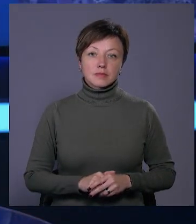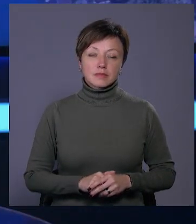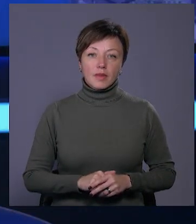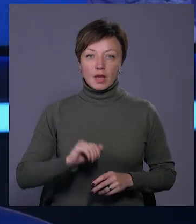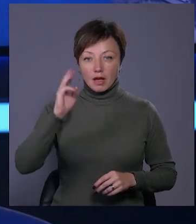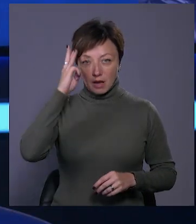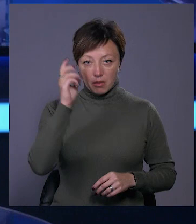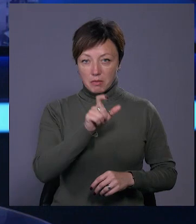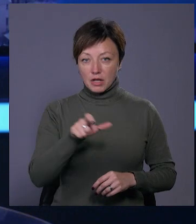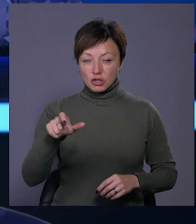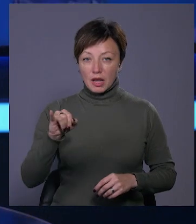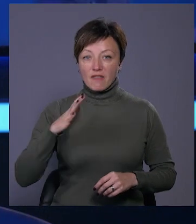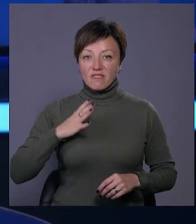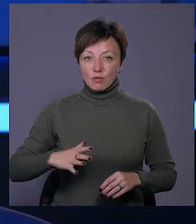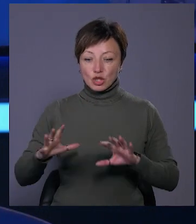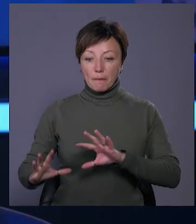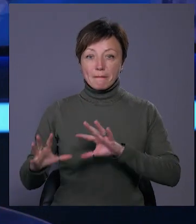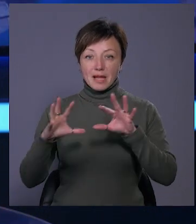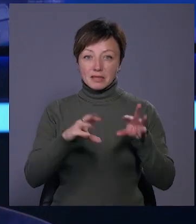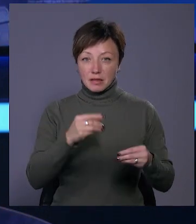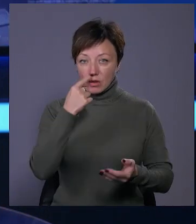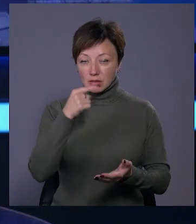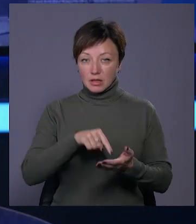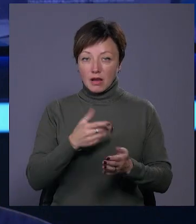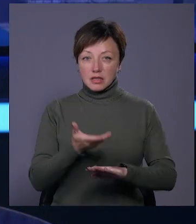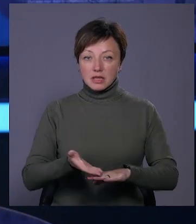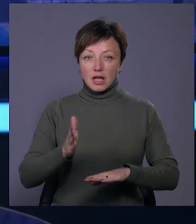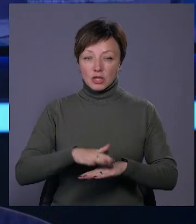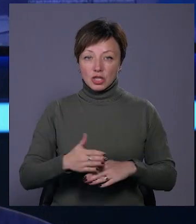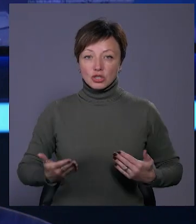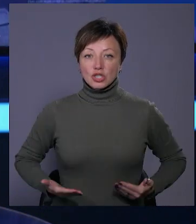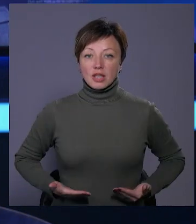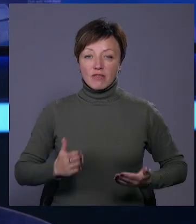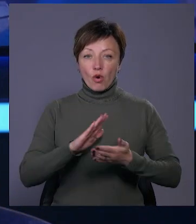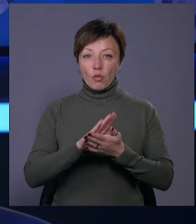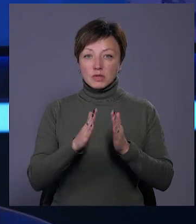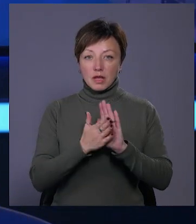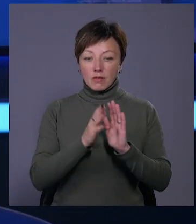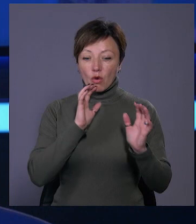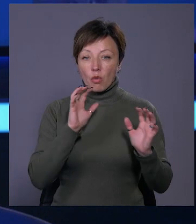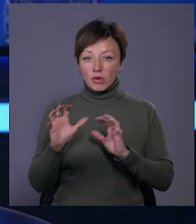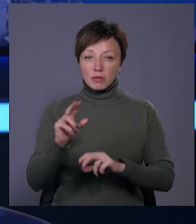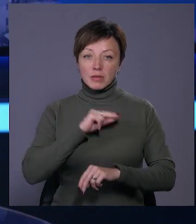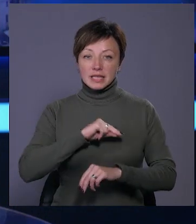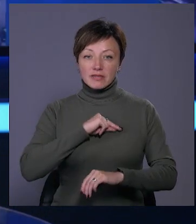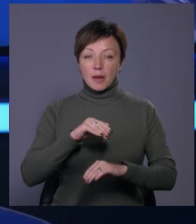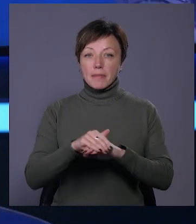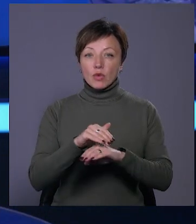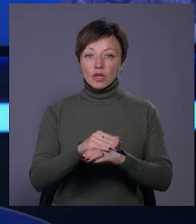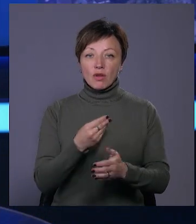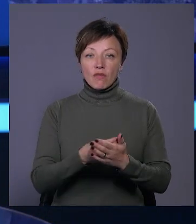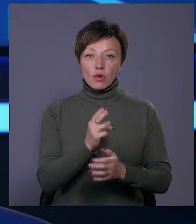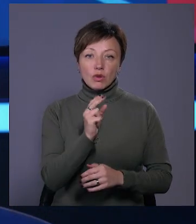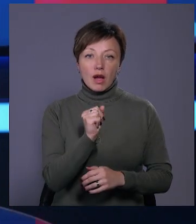Малічанам та вимушеним переселенцям, які опинилися у складних життєвих обставинах, опікуються працівники благодійного фонду